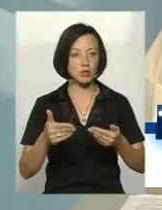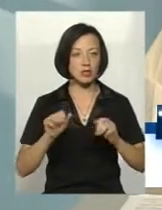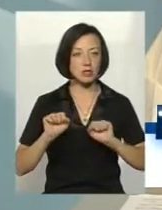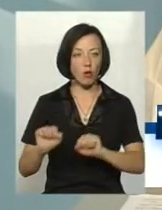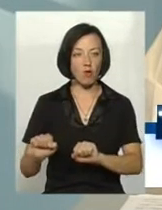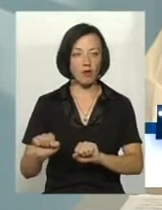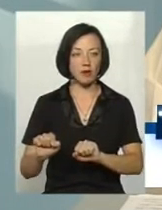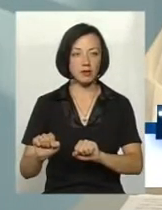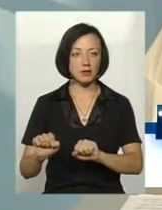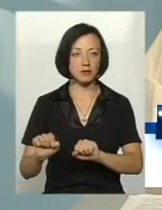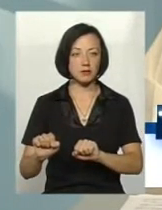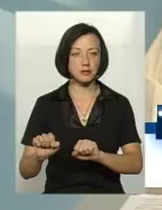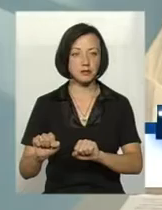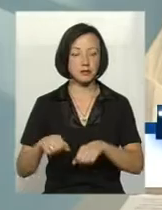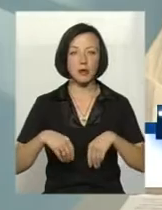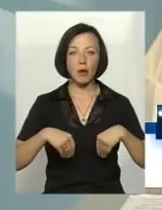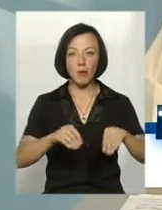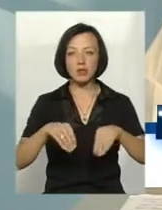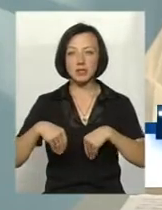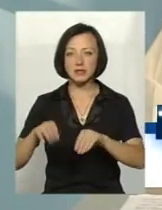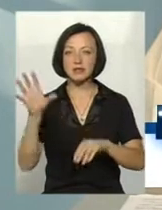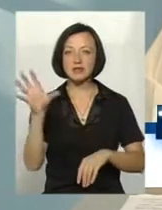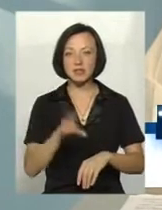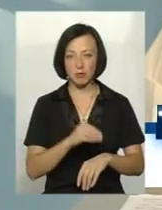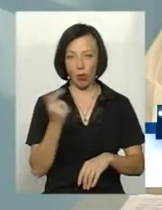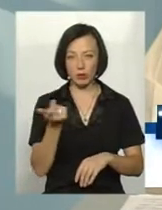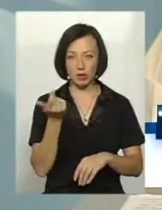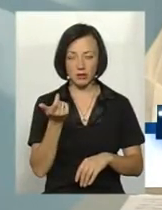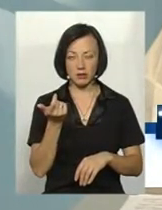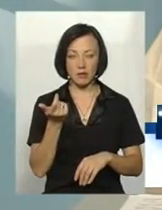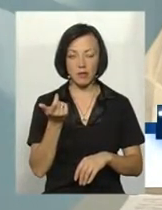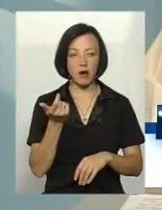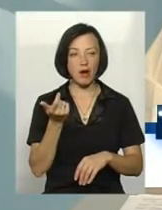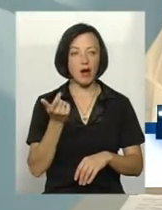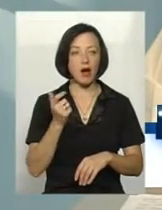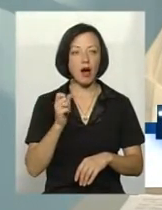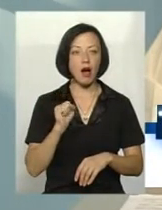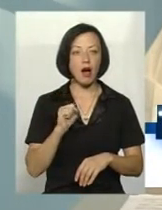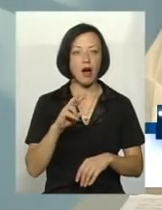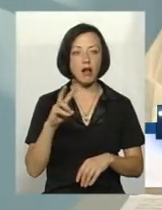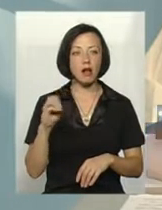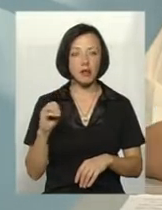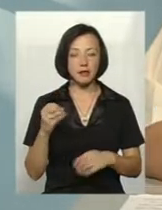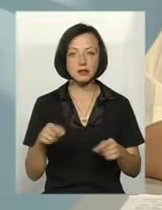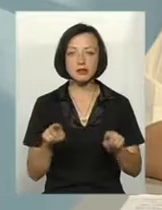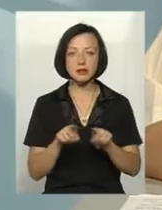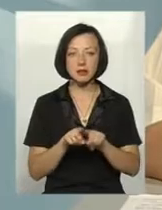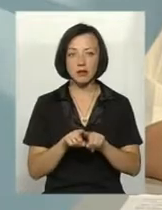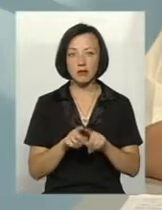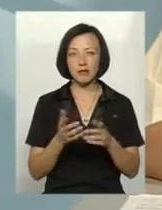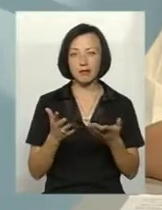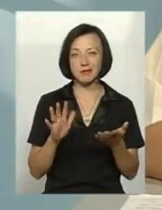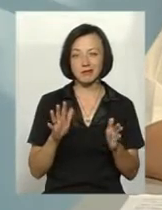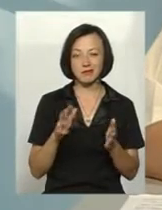посівів всім господарствам. Не тільки посівів, але з такою тенденцією недовіри